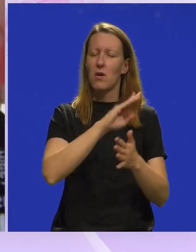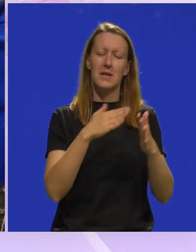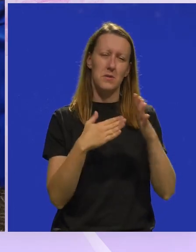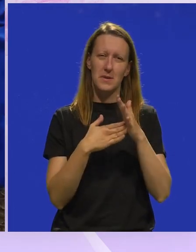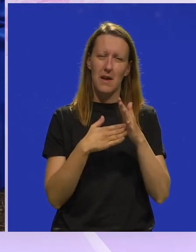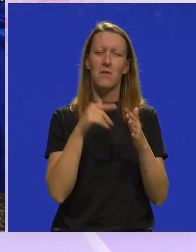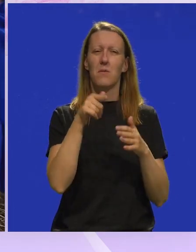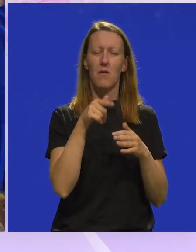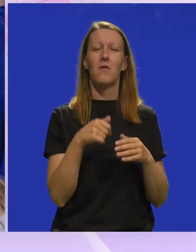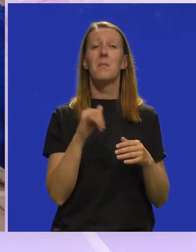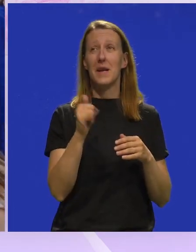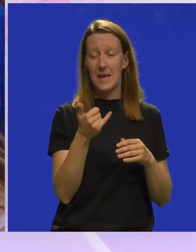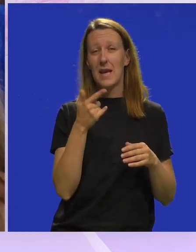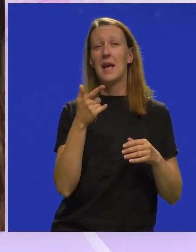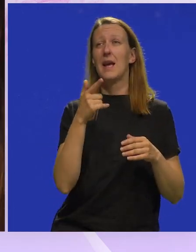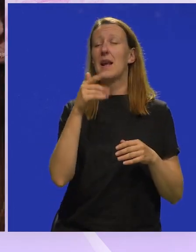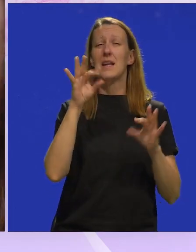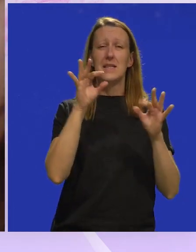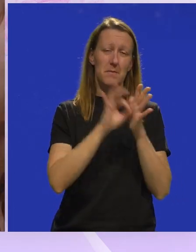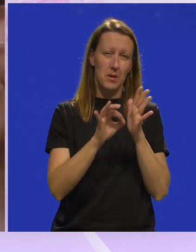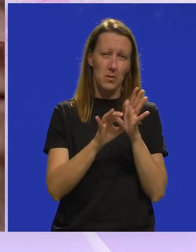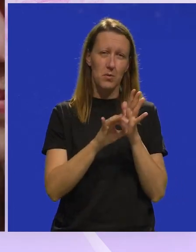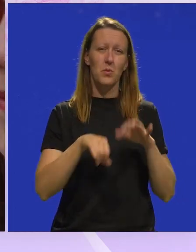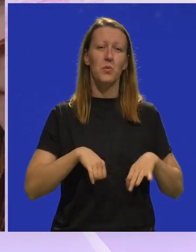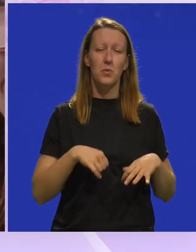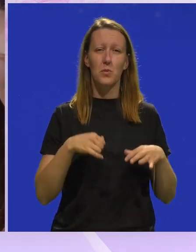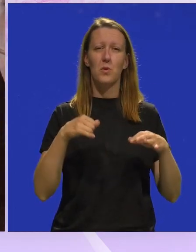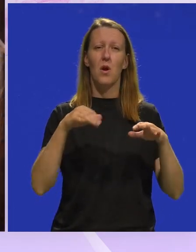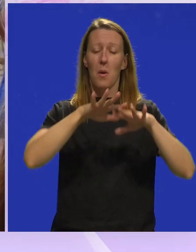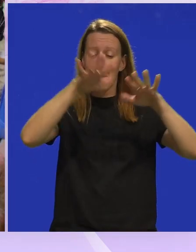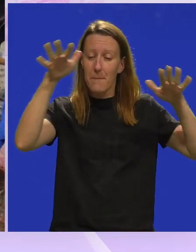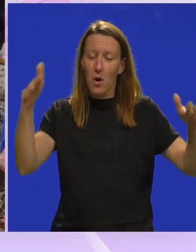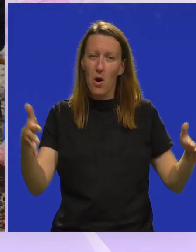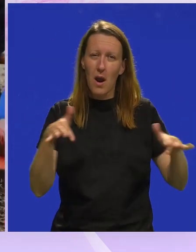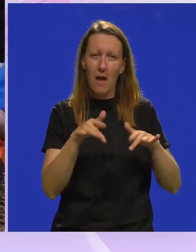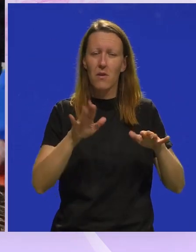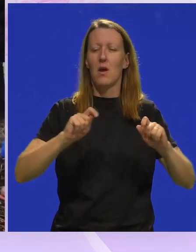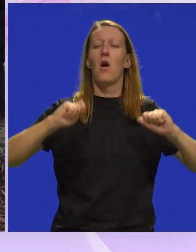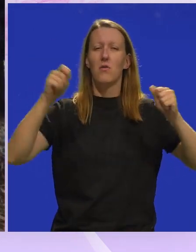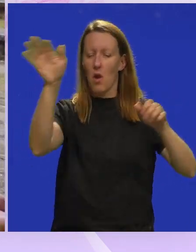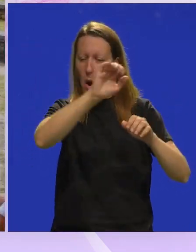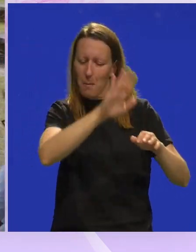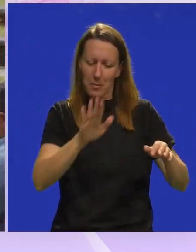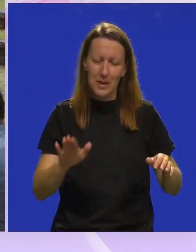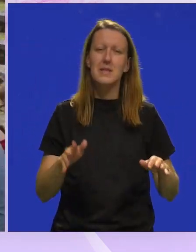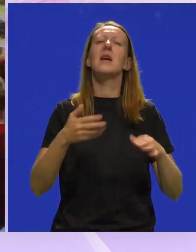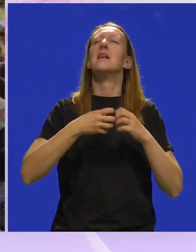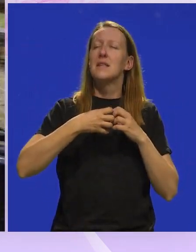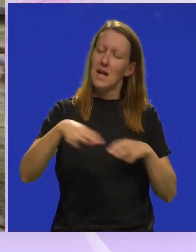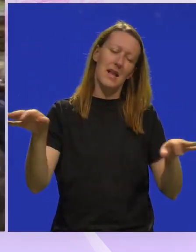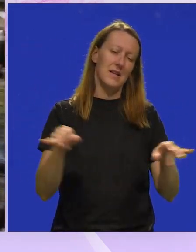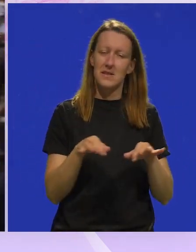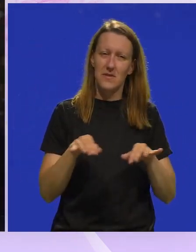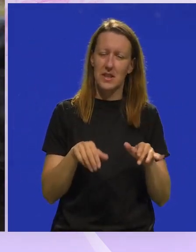ona zaustaviti u ovome? Pa je, na jednu deset minuta smo ujutro pokrili klavir i onda smo go otkrili, odbrisali i krenuli dalje